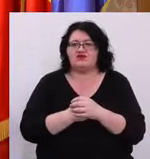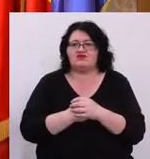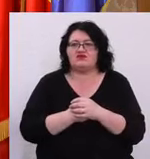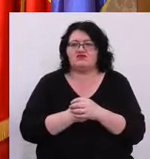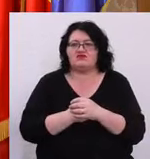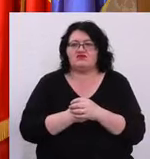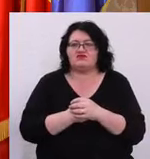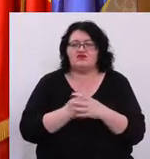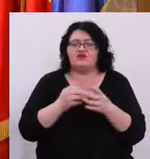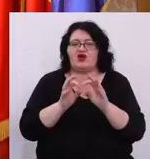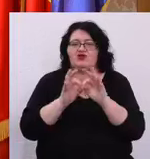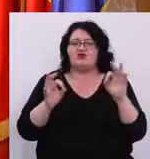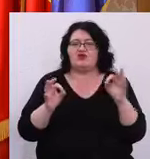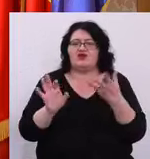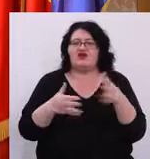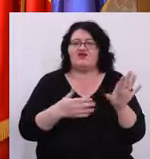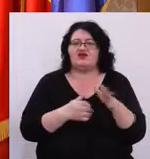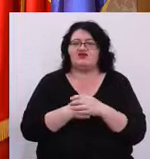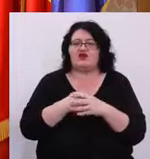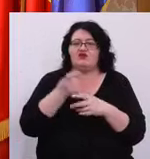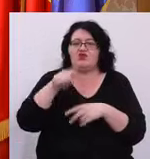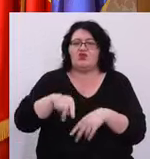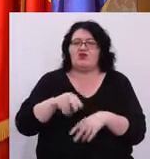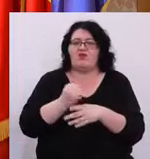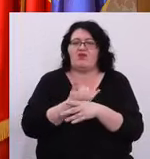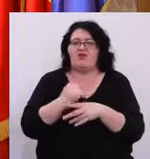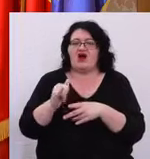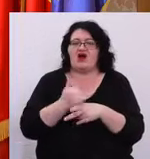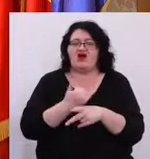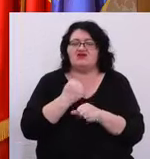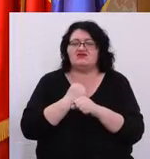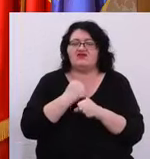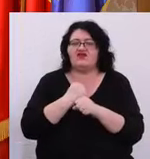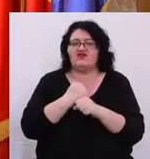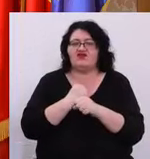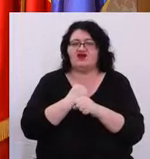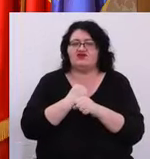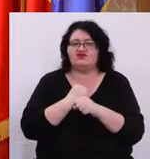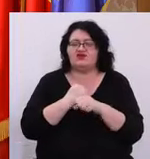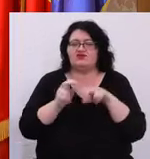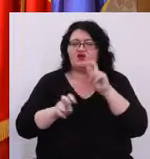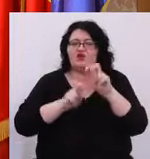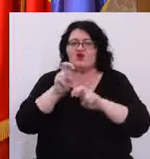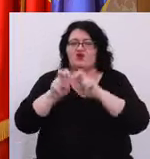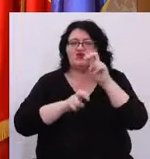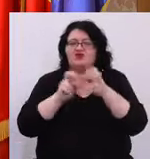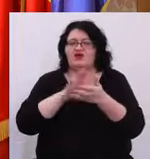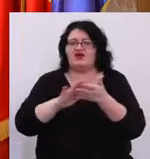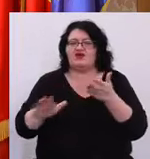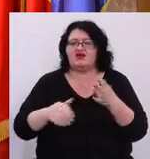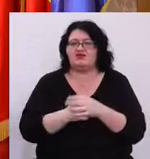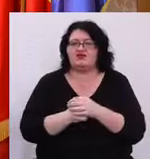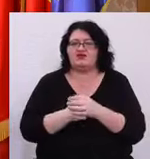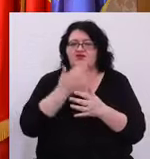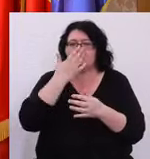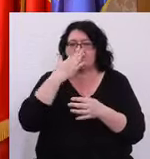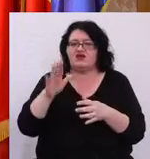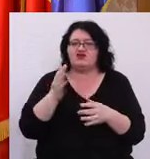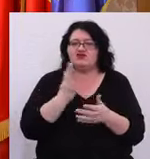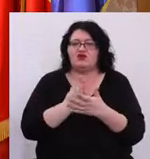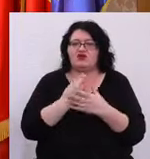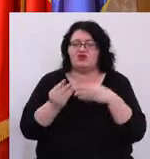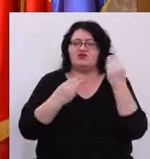Proiectul efectiv va începe în luna mai când se vor efectua aceste mamografii gratuite. Noi deja am